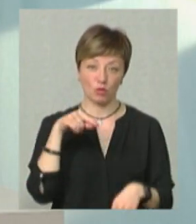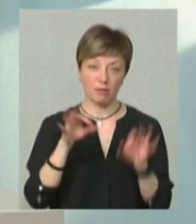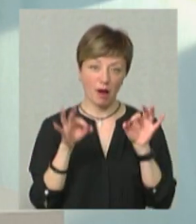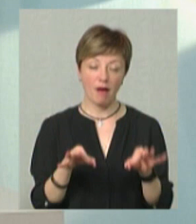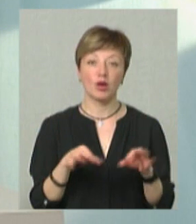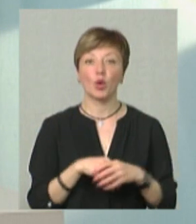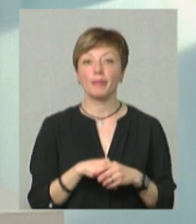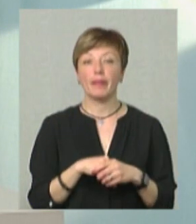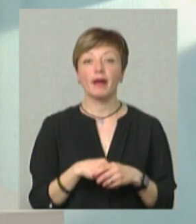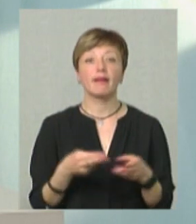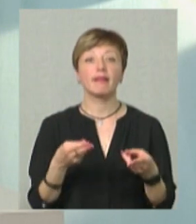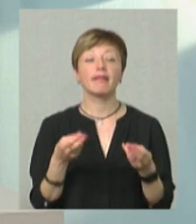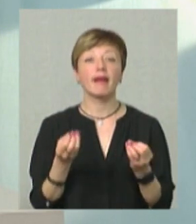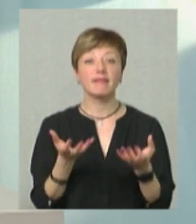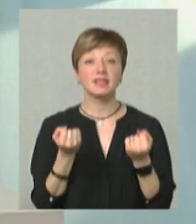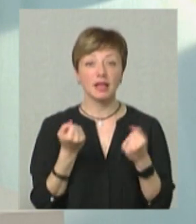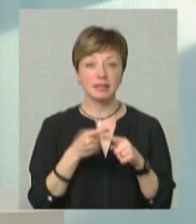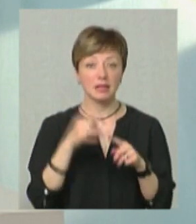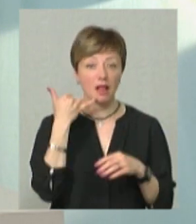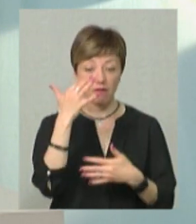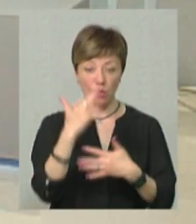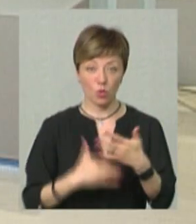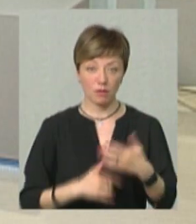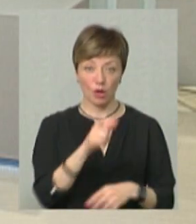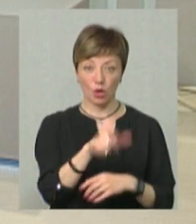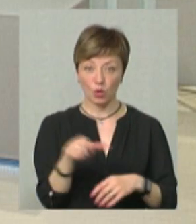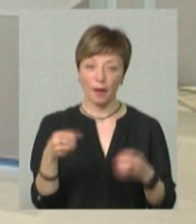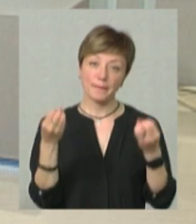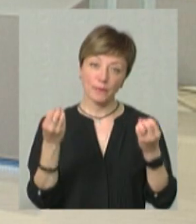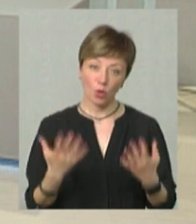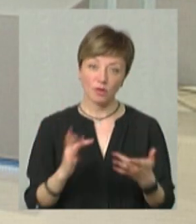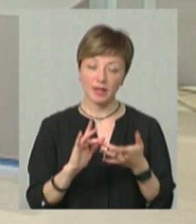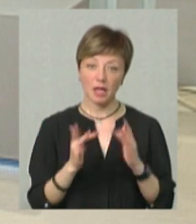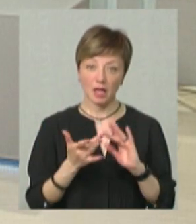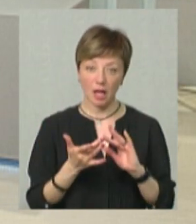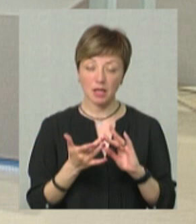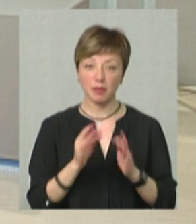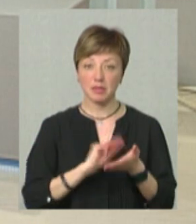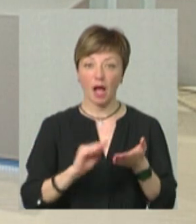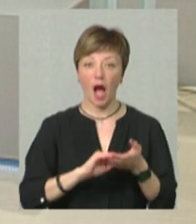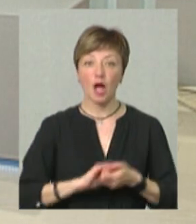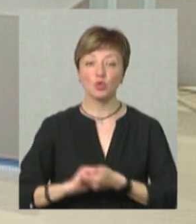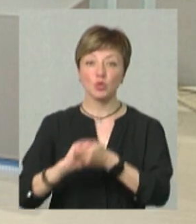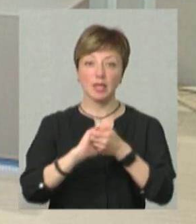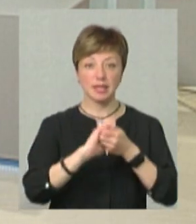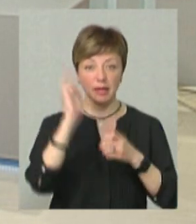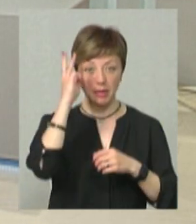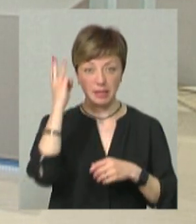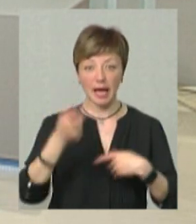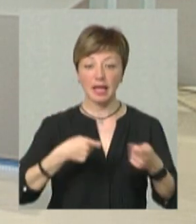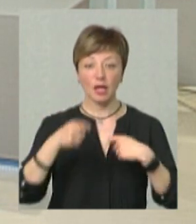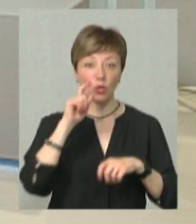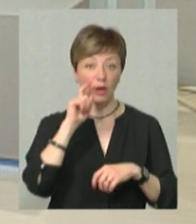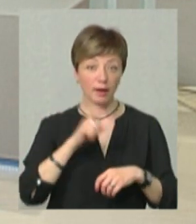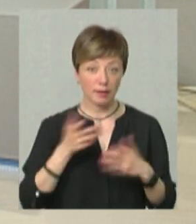правильно. Де взяти номера цих телефонів цих людей, наприклад? Просто в інтернеті, в Гуглі написати «Асоціація Хмельницька ріелторів